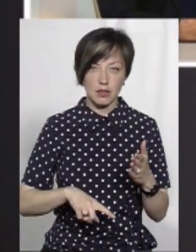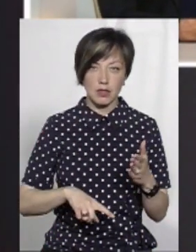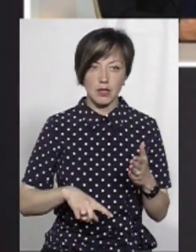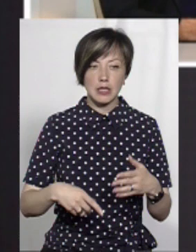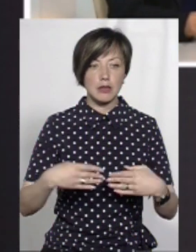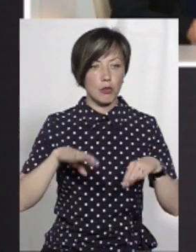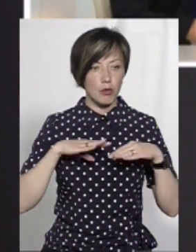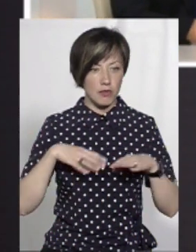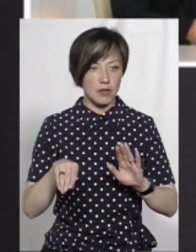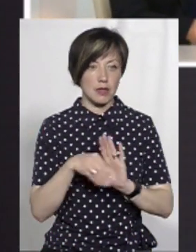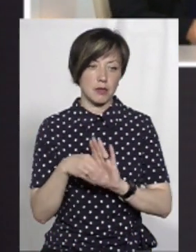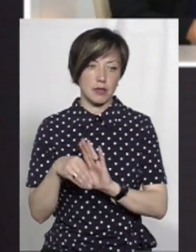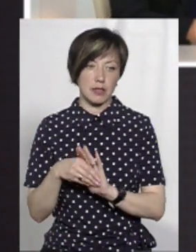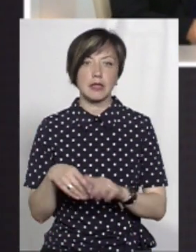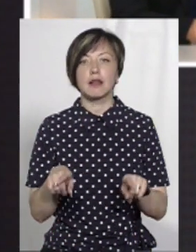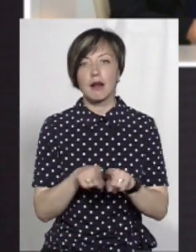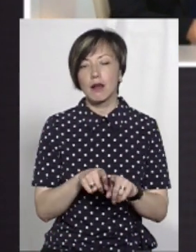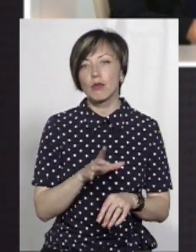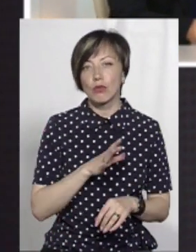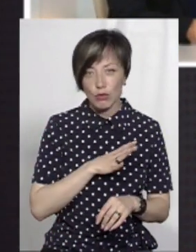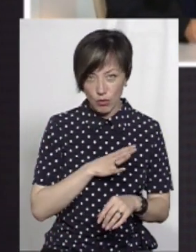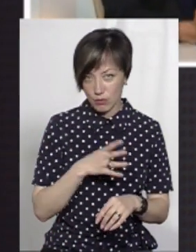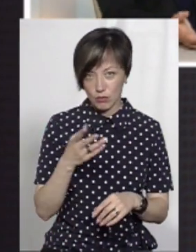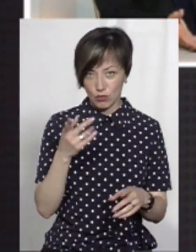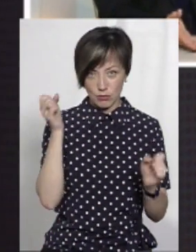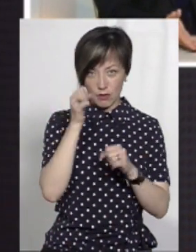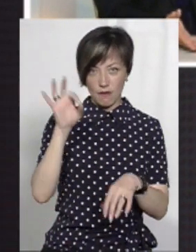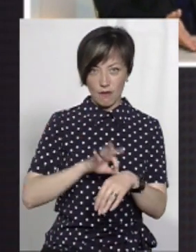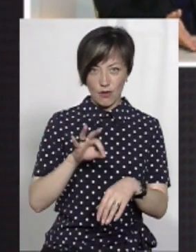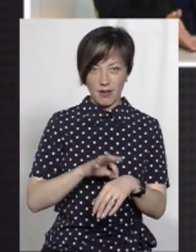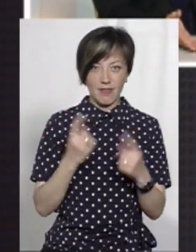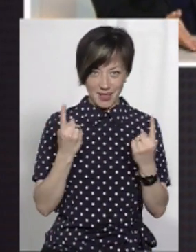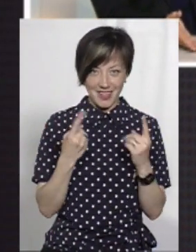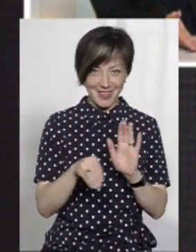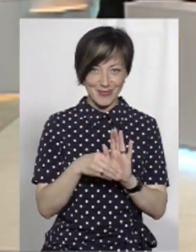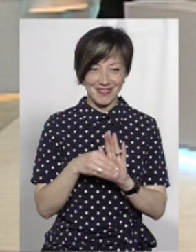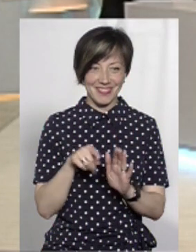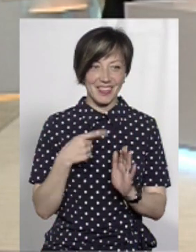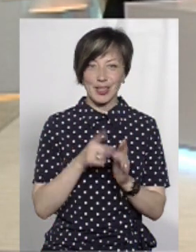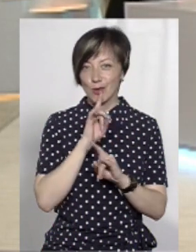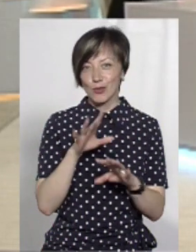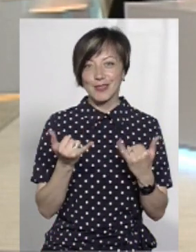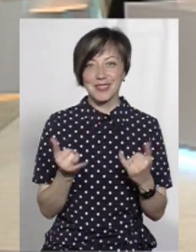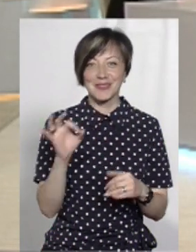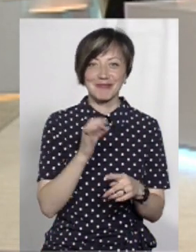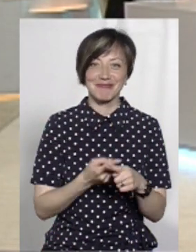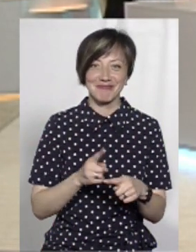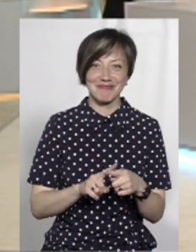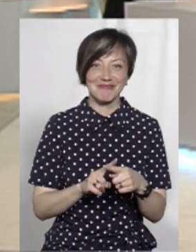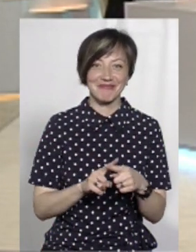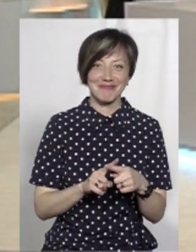намагались запропонувати хабарі. І таке було. Я кажу, ви що, хворі чи що? Не будемо зараз працювати.